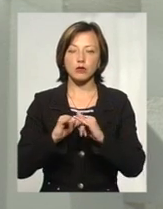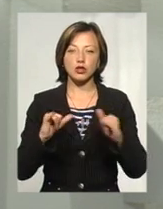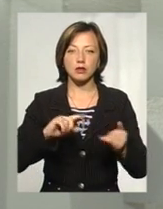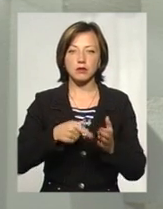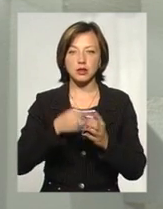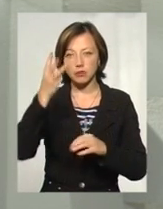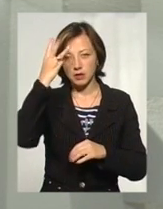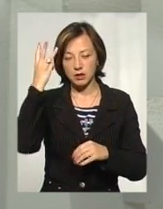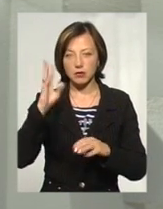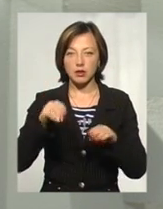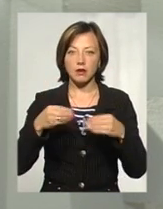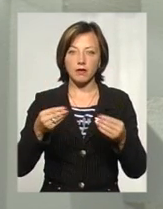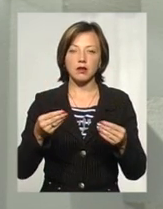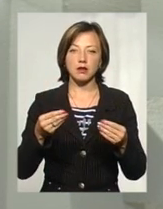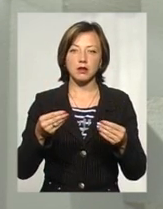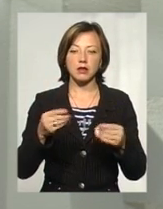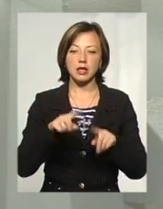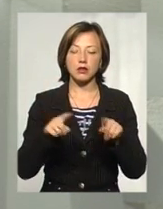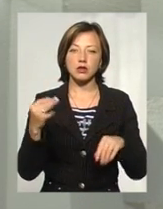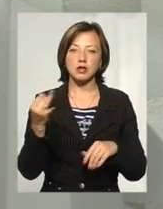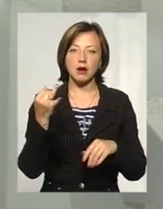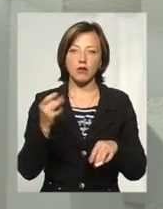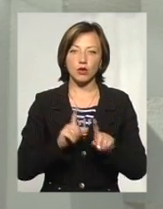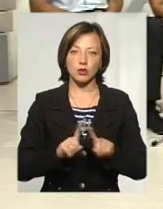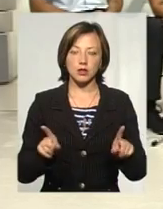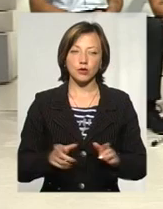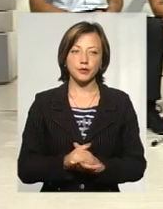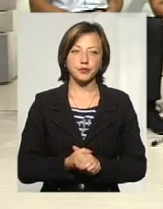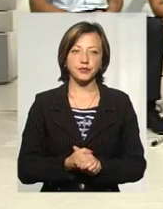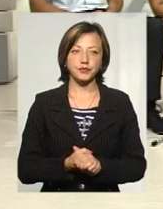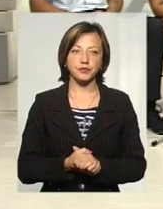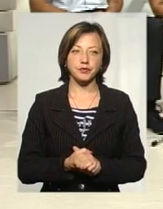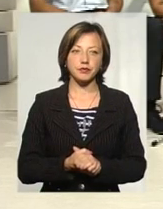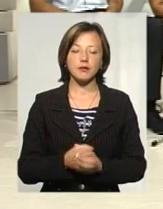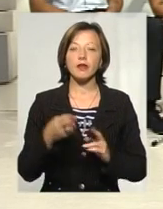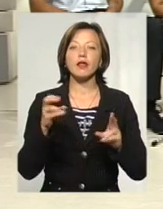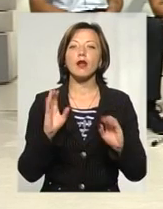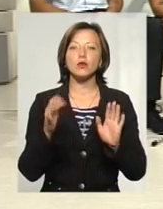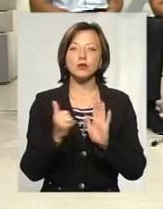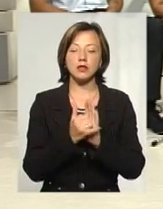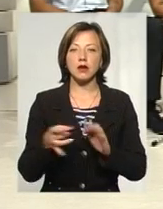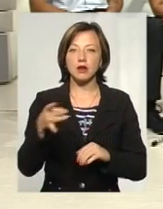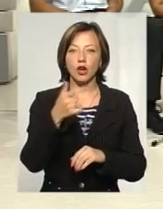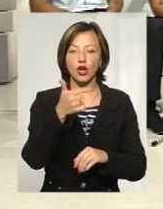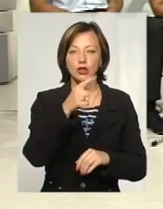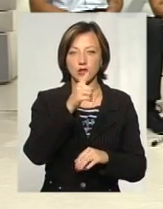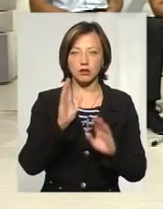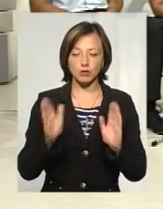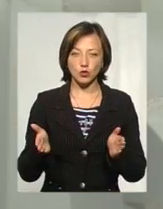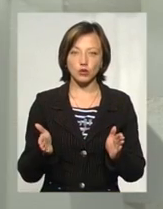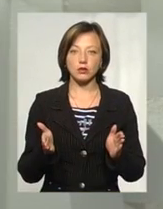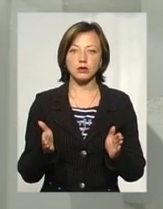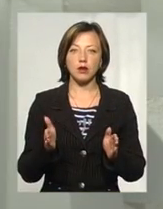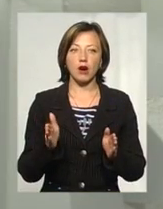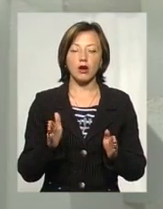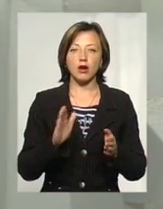місті Хмельницькому і додавати йому дещо цікавих родзинок. А де соняхи будуть встановлені? Це в мікорайоні Гречан, між